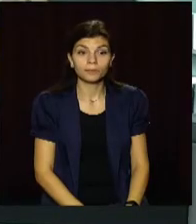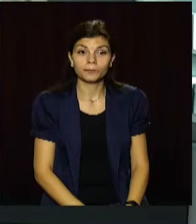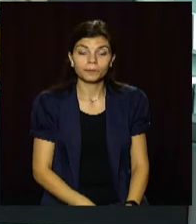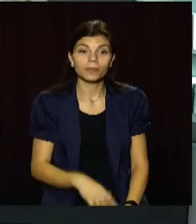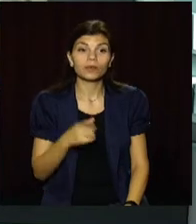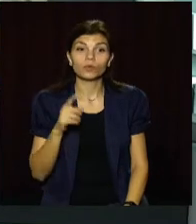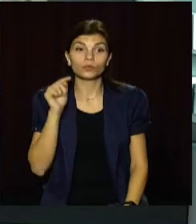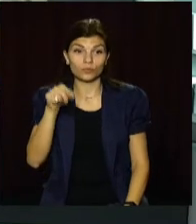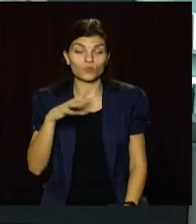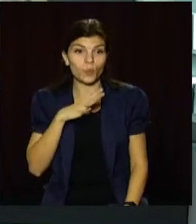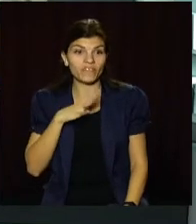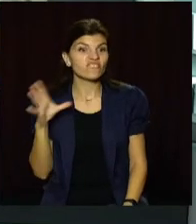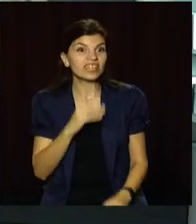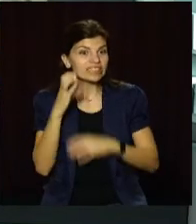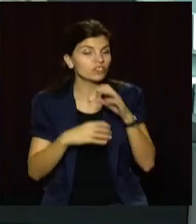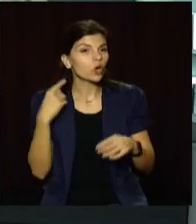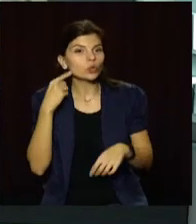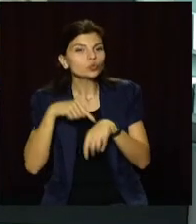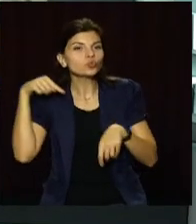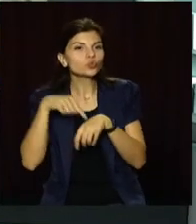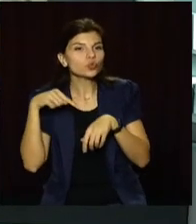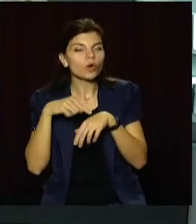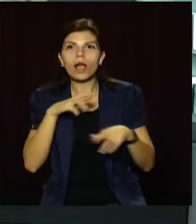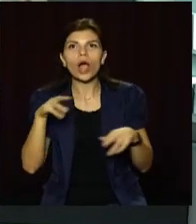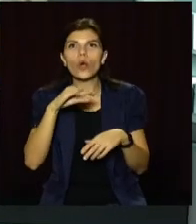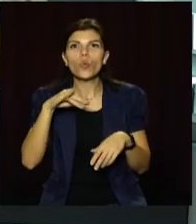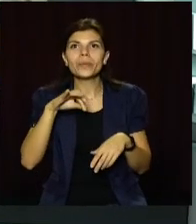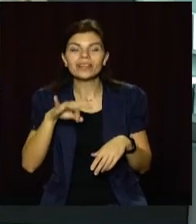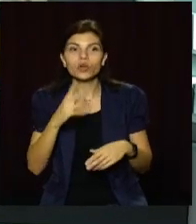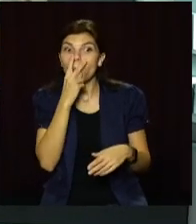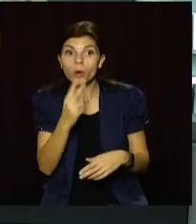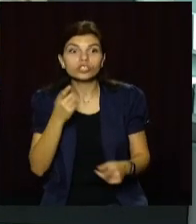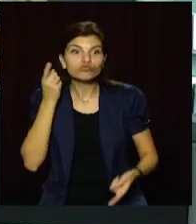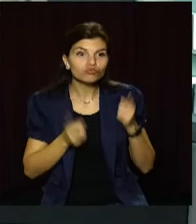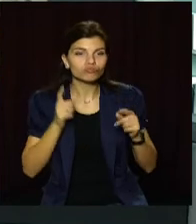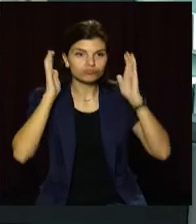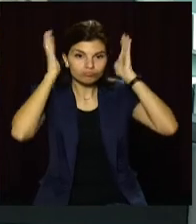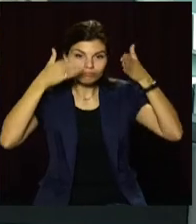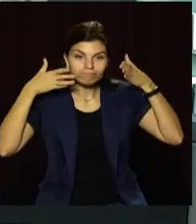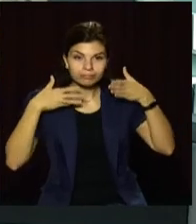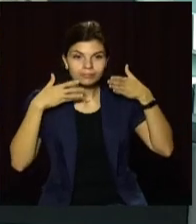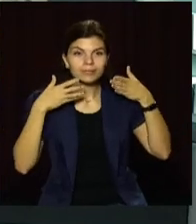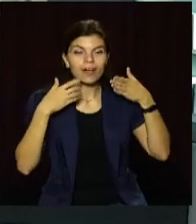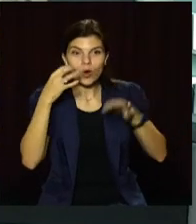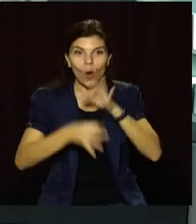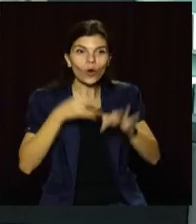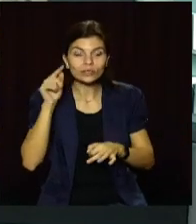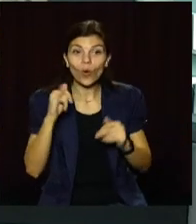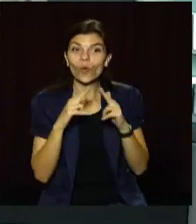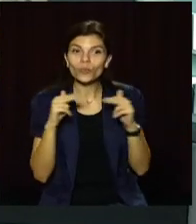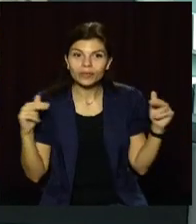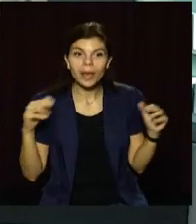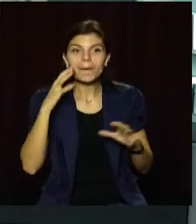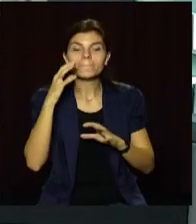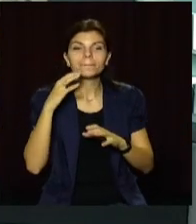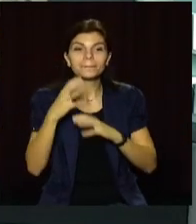Побувати у Всесвіті, відчути силу тяжіння на Юпітері та побачити справжній скафандр і космічні артефакти. У Дніпровському